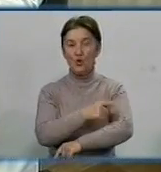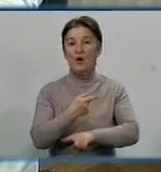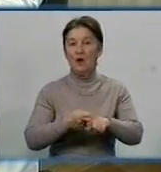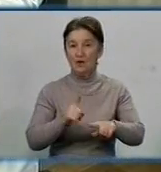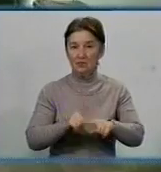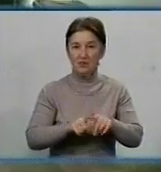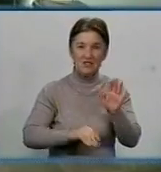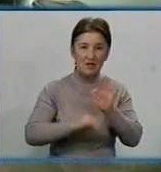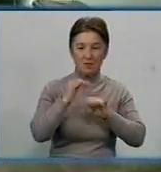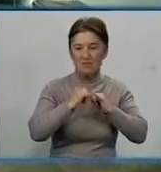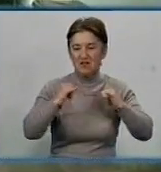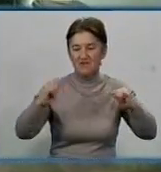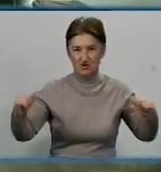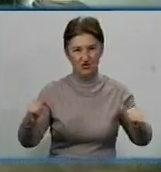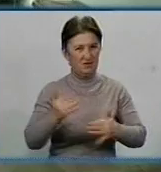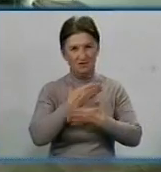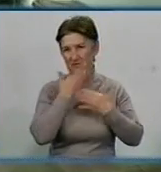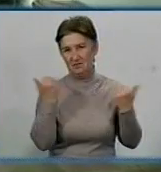епідпорогу в Кіровограді не йдеться.